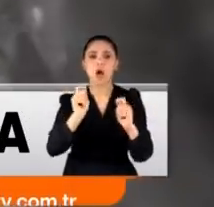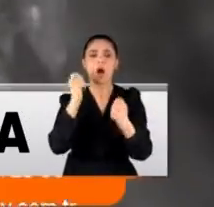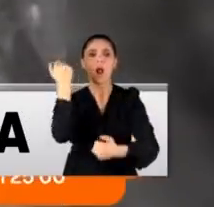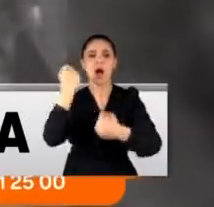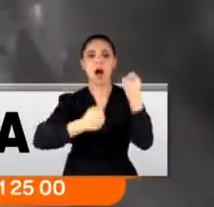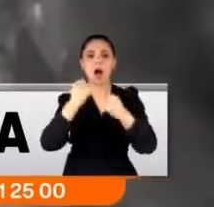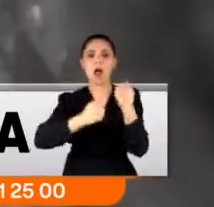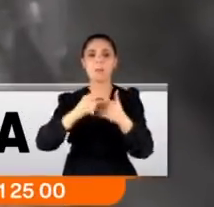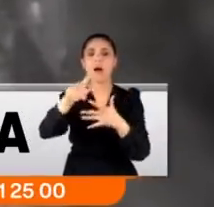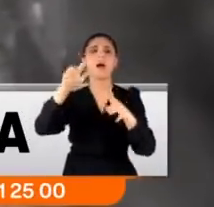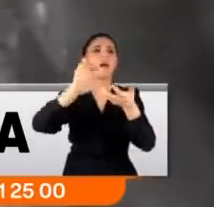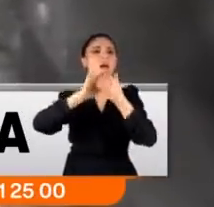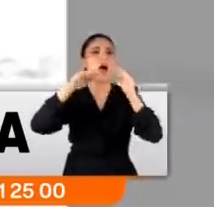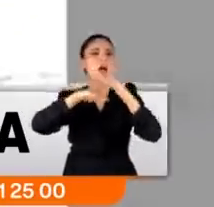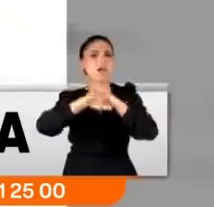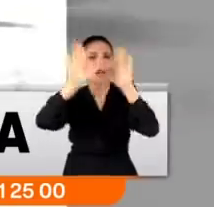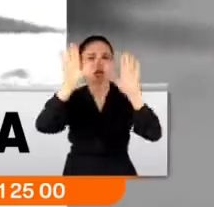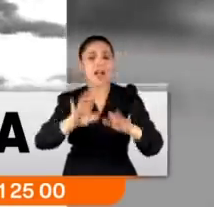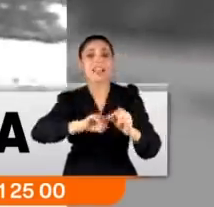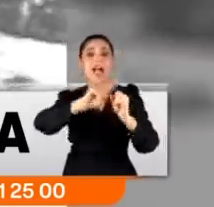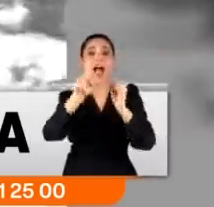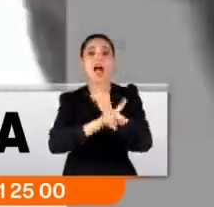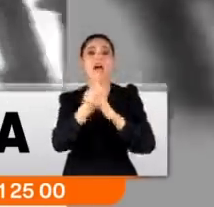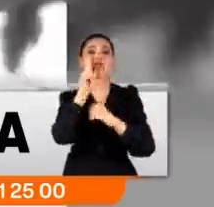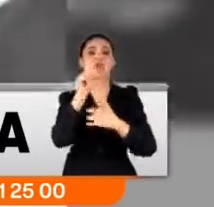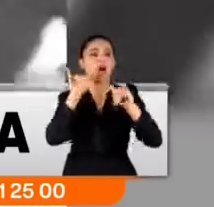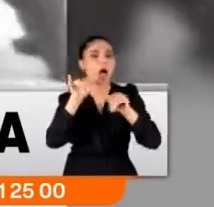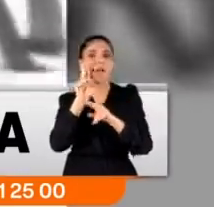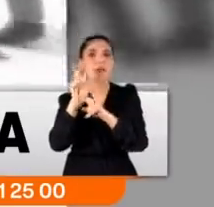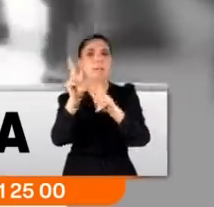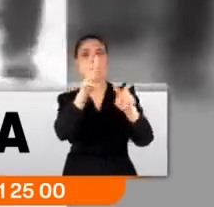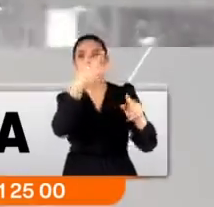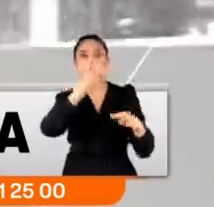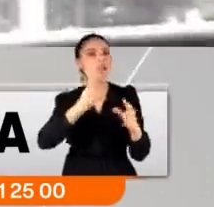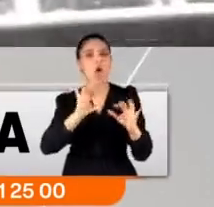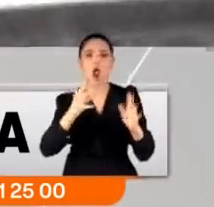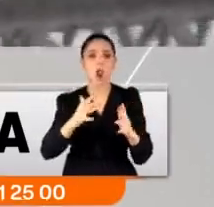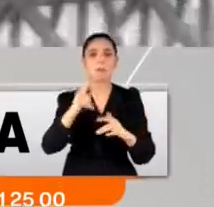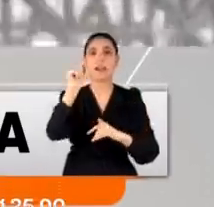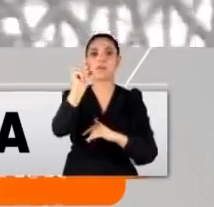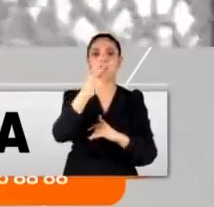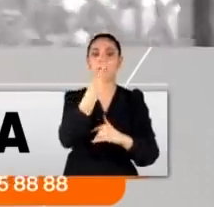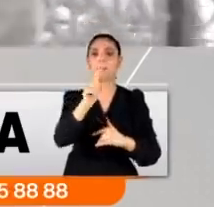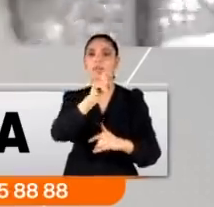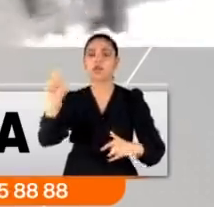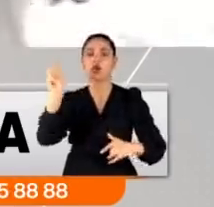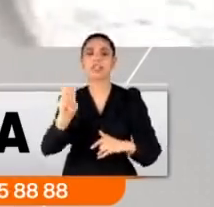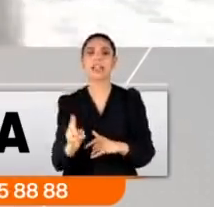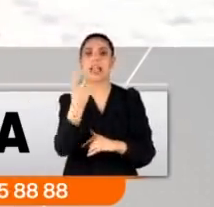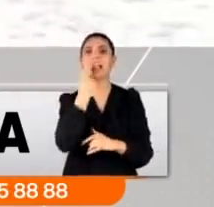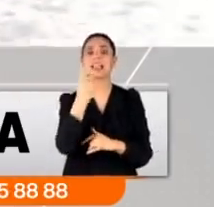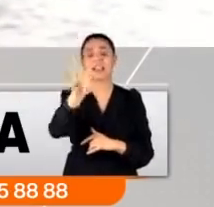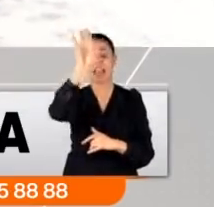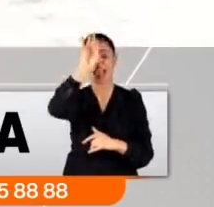arabalar tepeleme kara gömülmüştü. Hafta sonu yine benzer görüntüleri yaşayabiliriz. 1987 yılında İstanbul'a kar